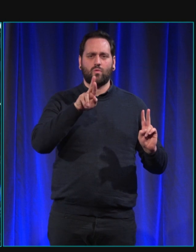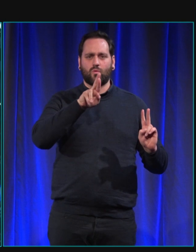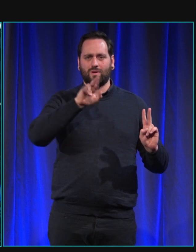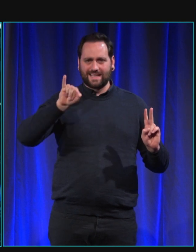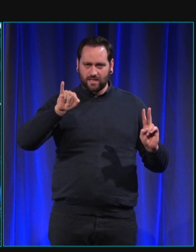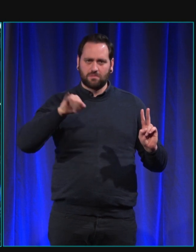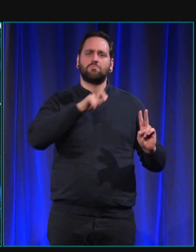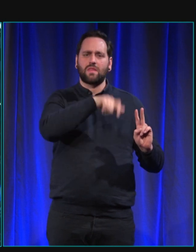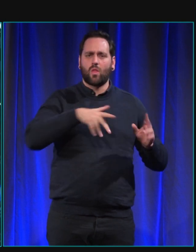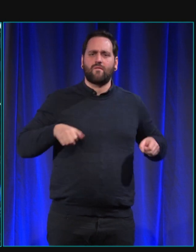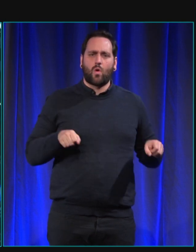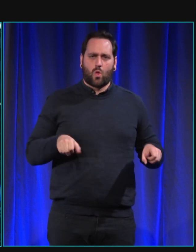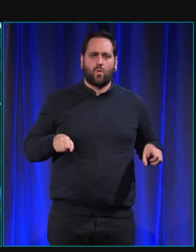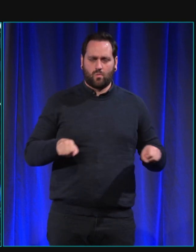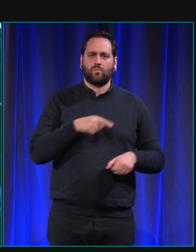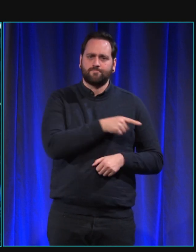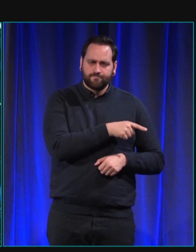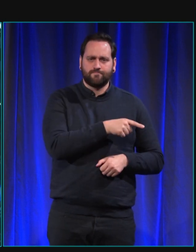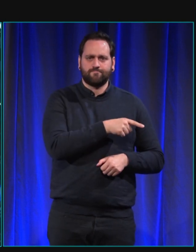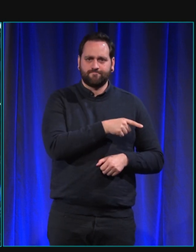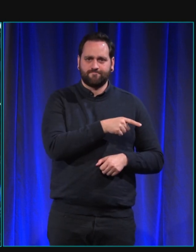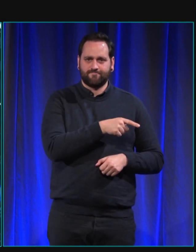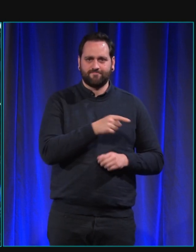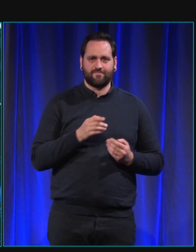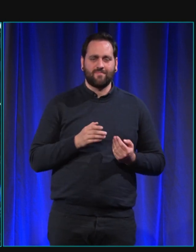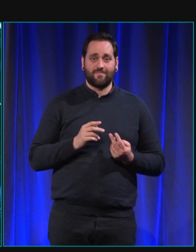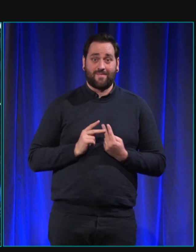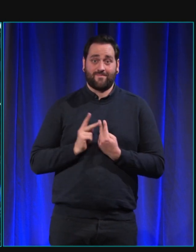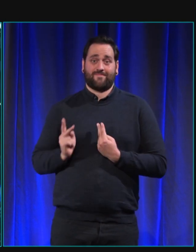est en fauteuil et qui est à ma droite.